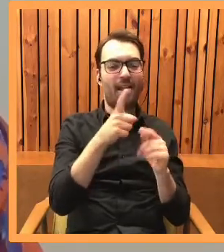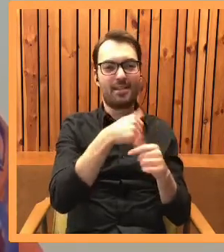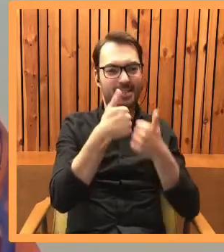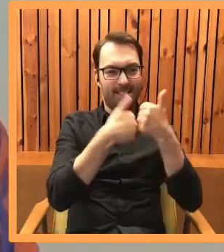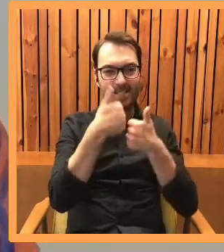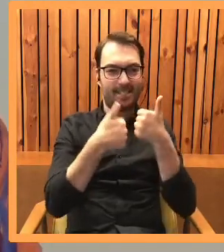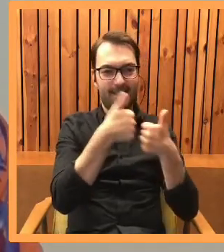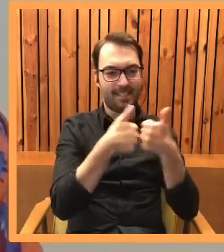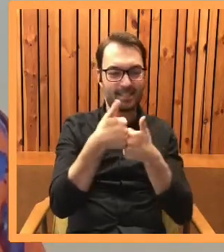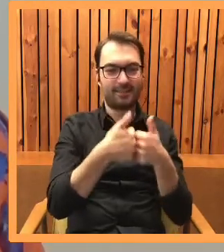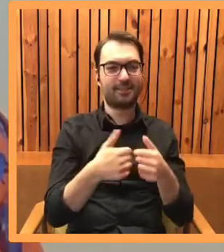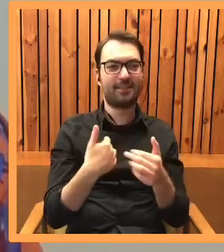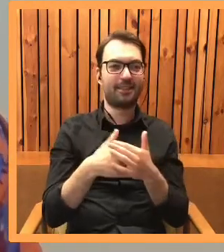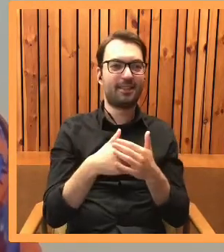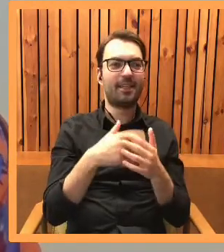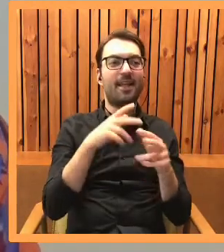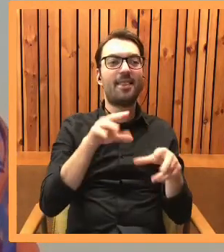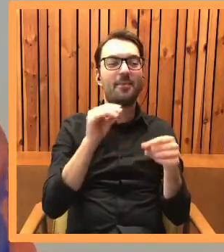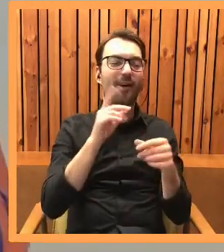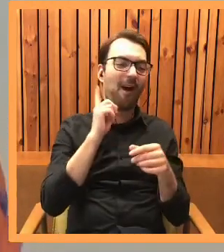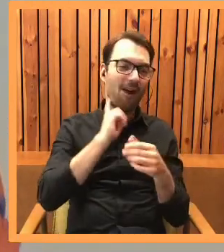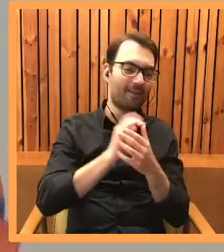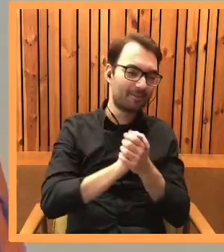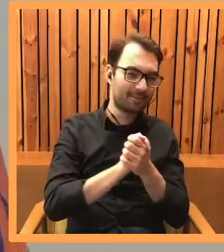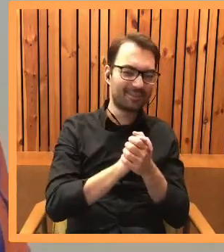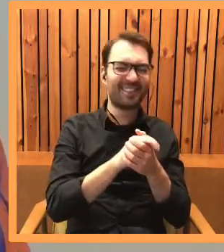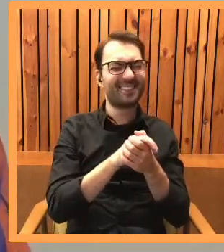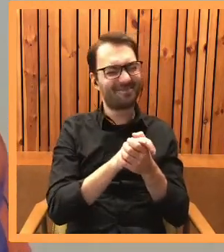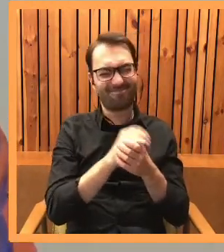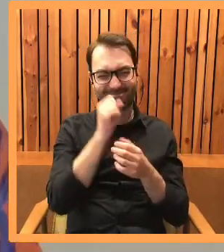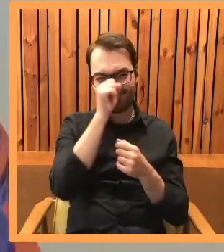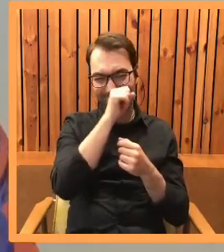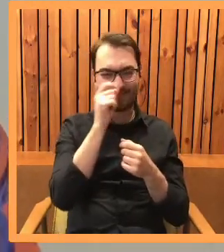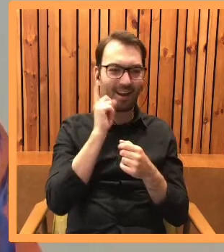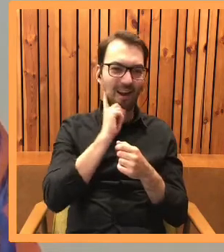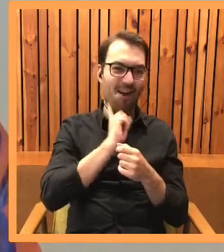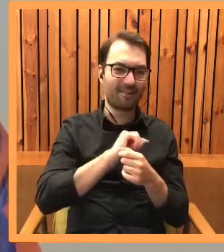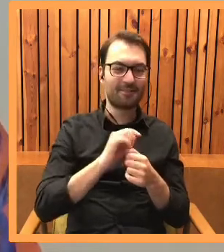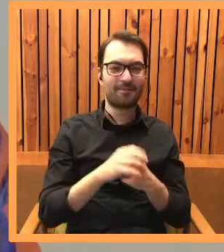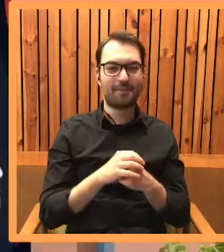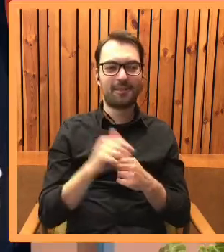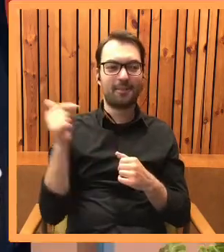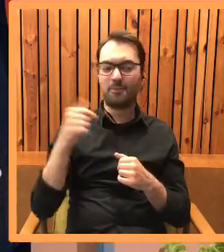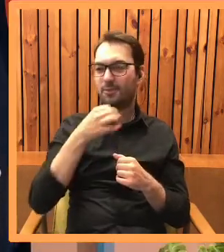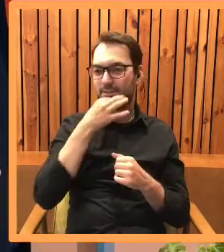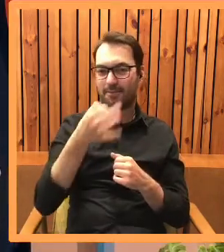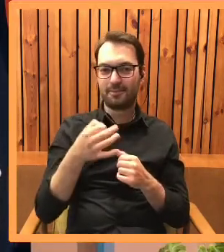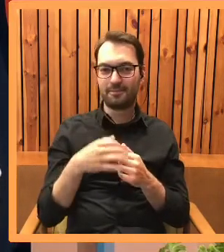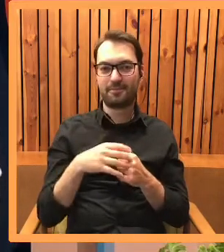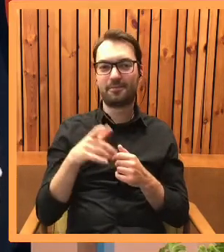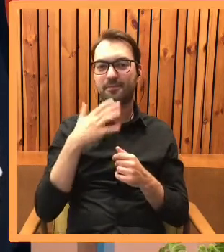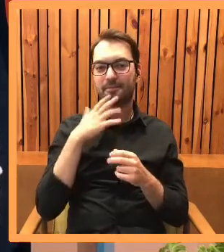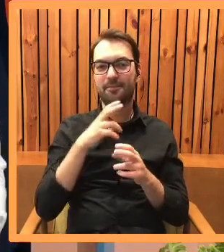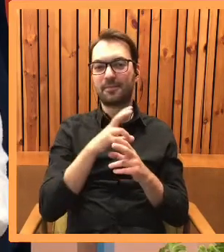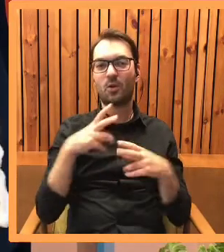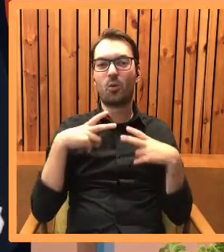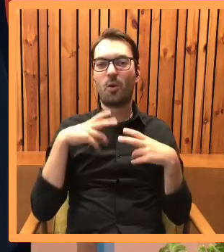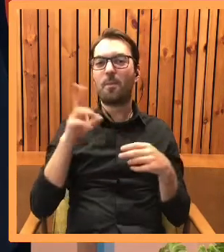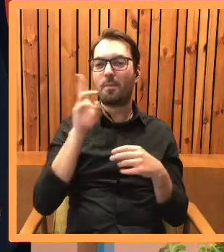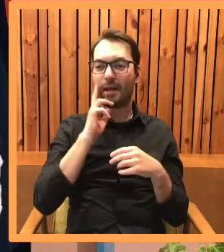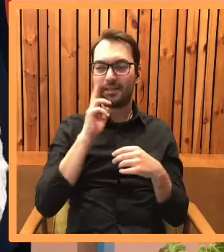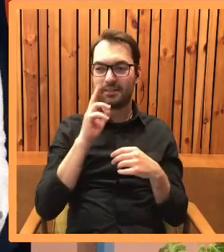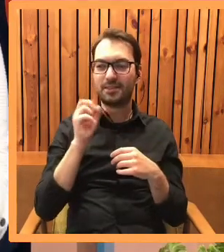konkurencją, tak? Więc niby się zaprzyjaźniają, ale to jest taka przyjaźń na niby. Muszę Cię zapytać o to, ponieważ powiedziałaś podczas urlopu